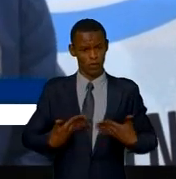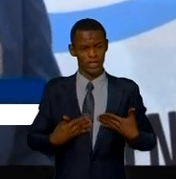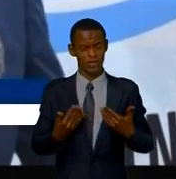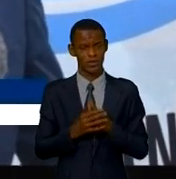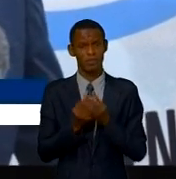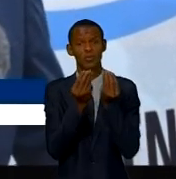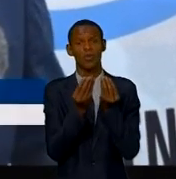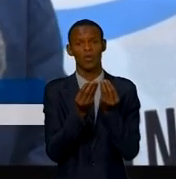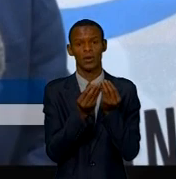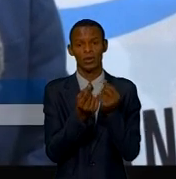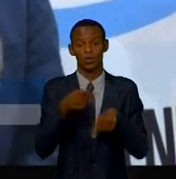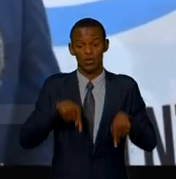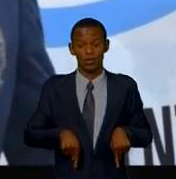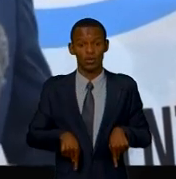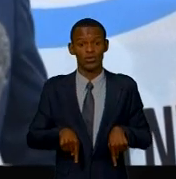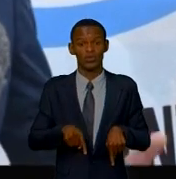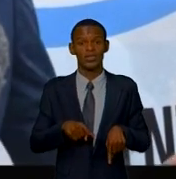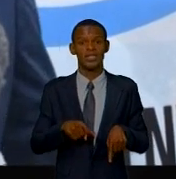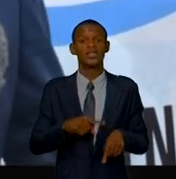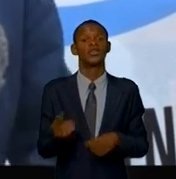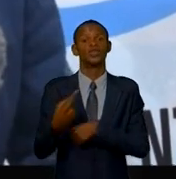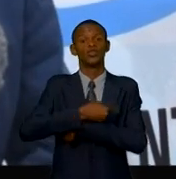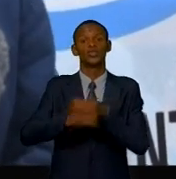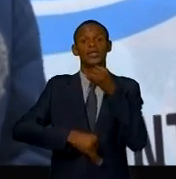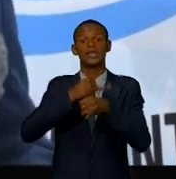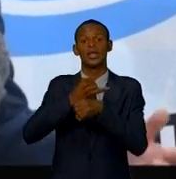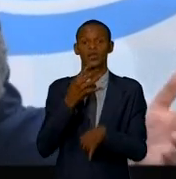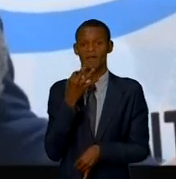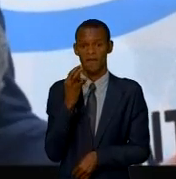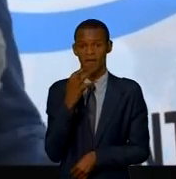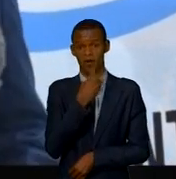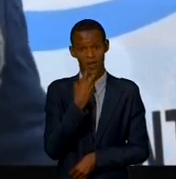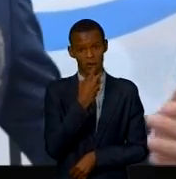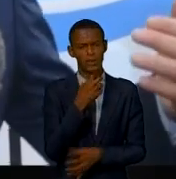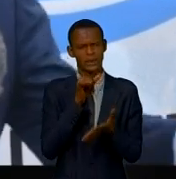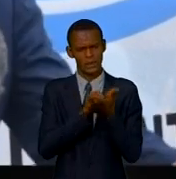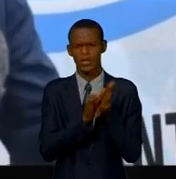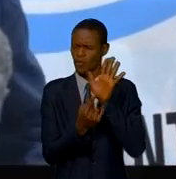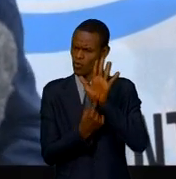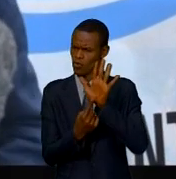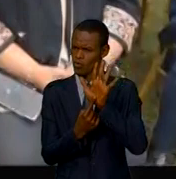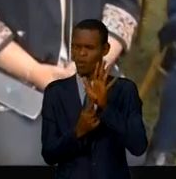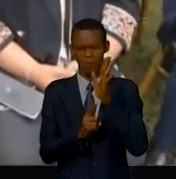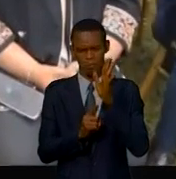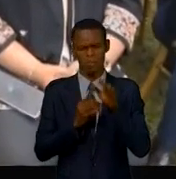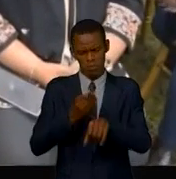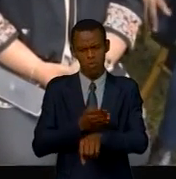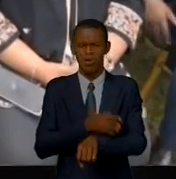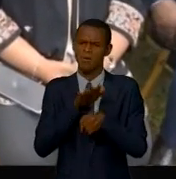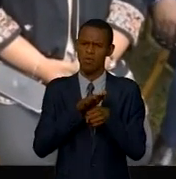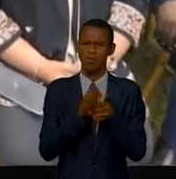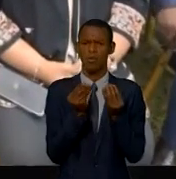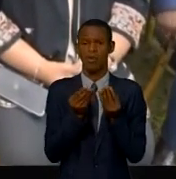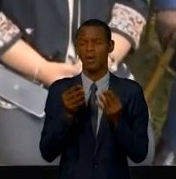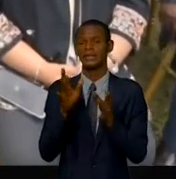internationale de la francophonie. Il y a là eu une avancée significative, avec un grand média francophone, qui rencontre un pays